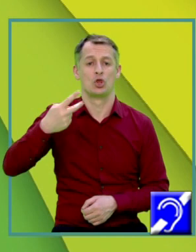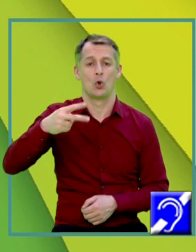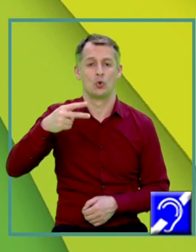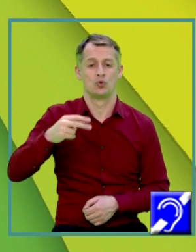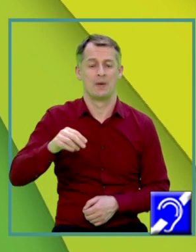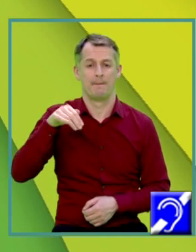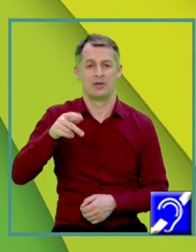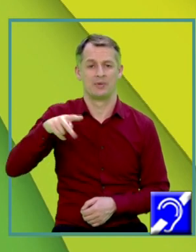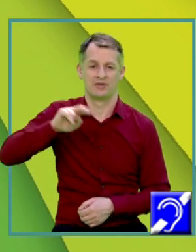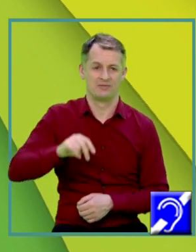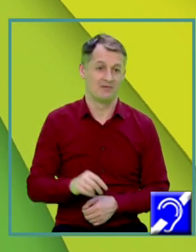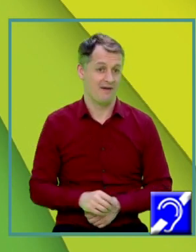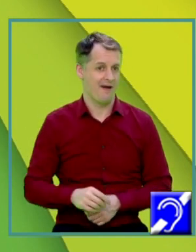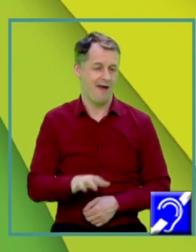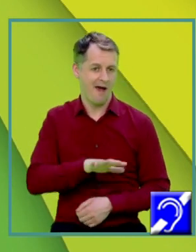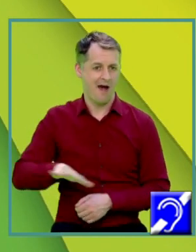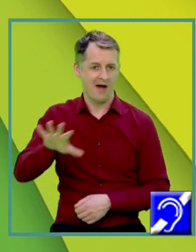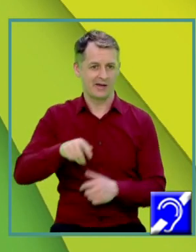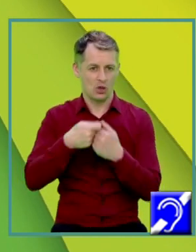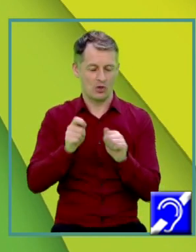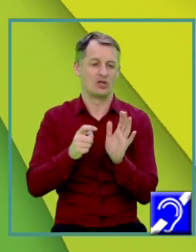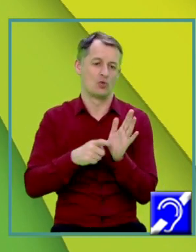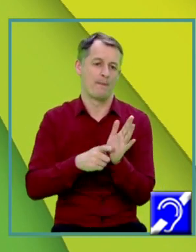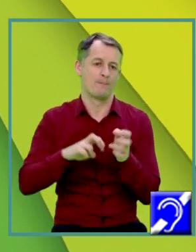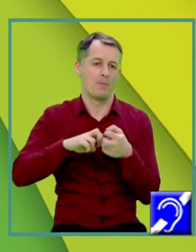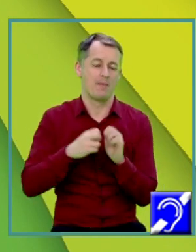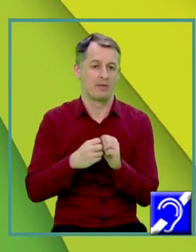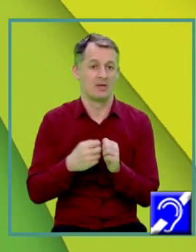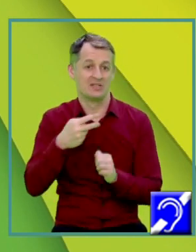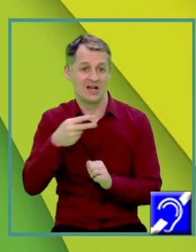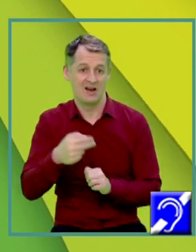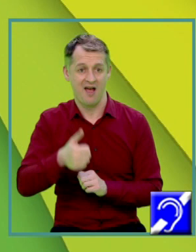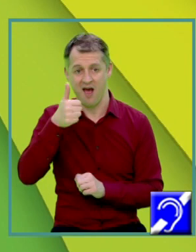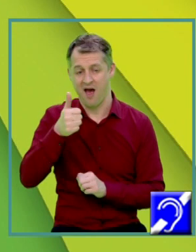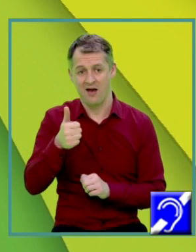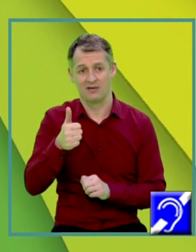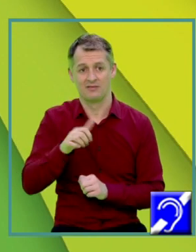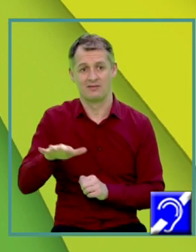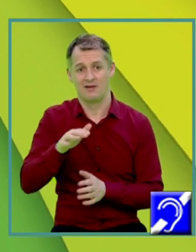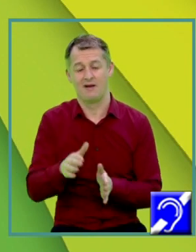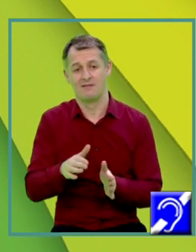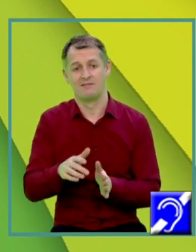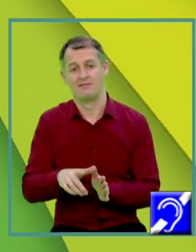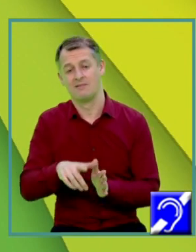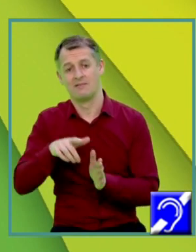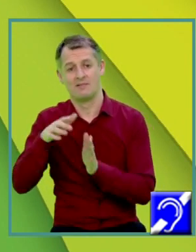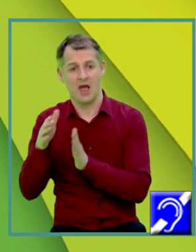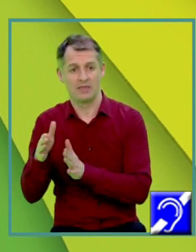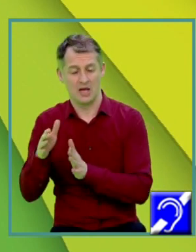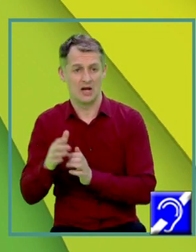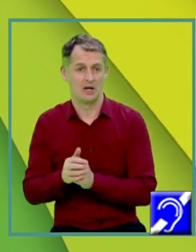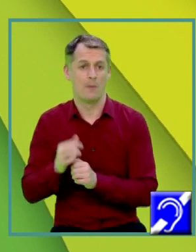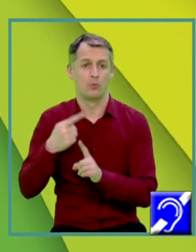totală, pentru că acest lucru a fost cerut de problemă Egal cu arie laterală plus area bazei Adică